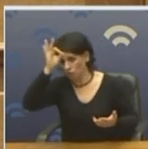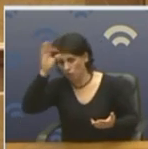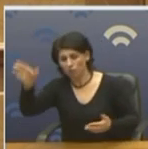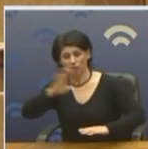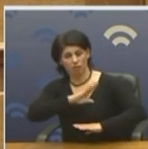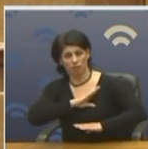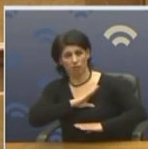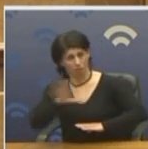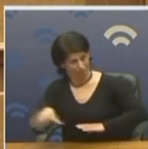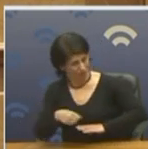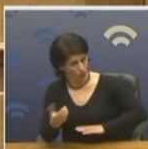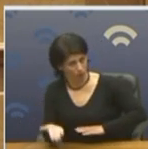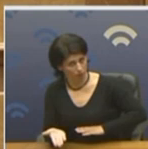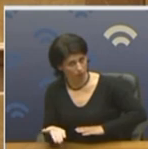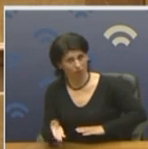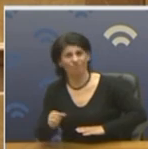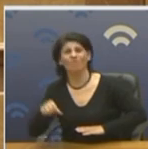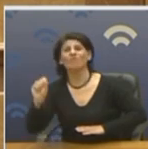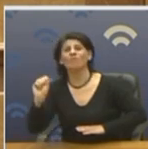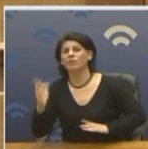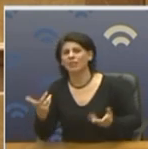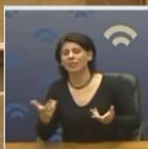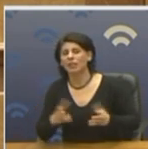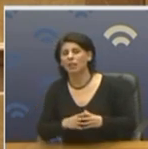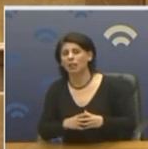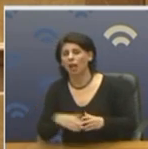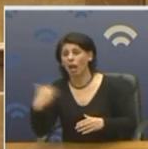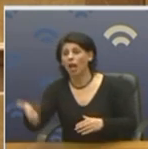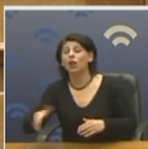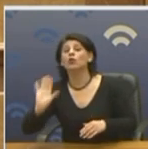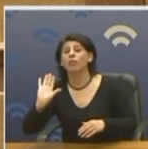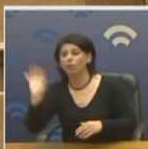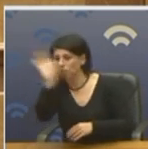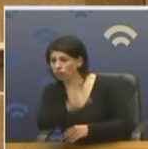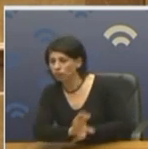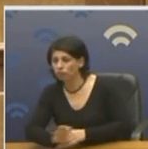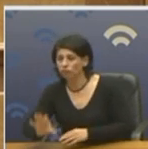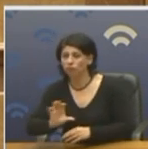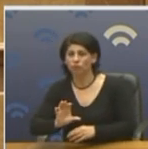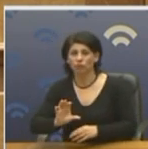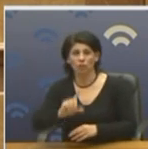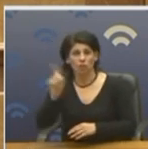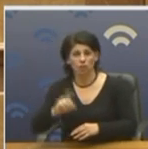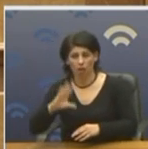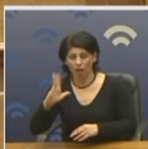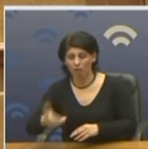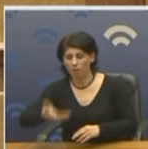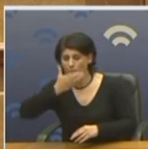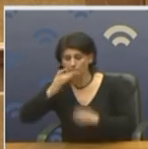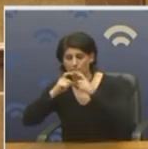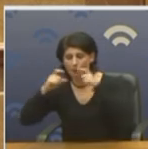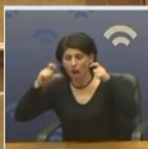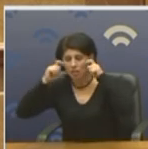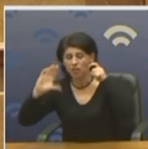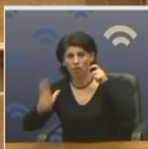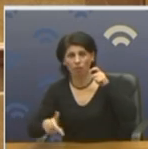στρατιωτικοί παίρνουνε. Όχι. Γιατί. Δεν είναι έξω αξιτροπικός άπεξη και κανέλογο. Δεν κυρινεύεις ότι με τη μάσκα. Και αυτοί πρέπει να πάρουν. Γι' αυτό